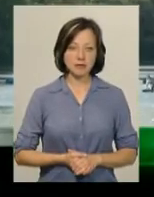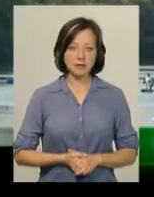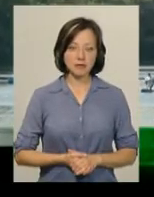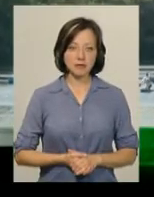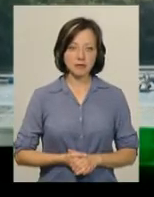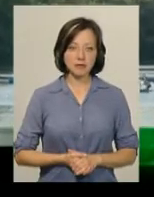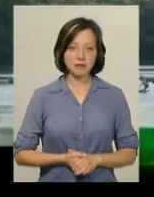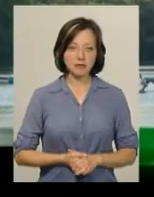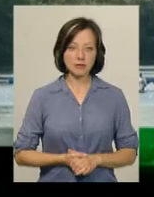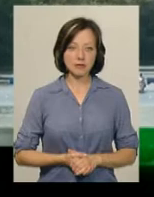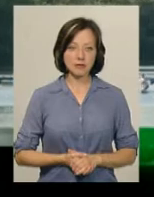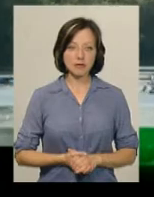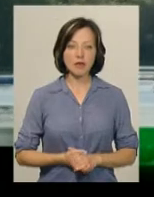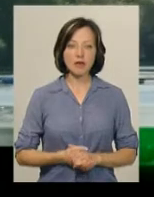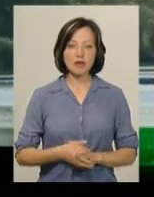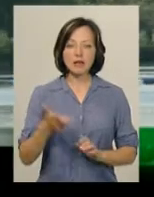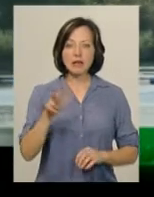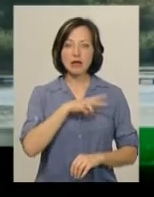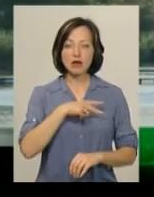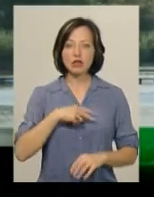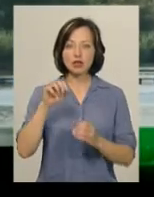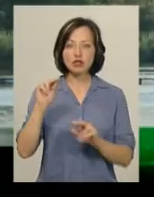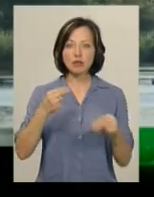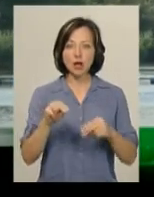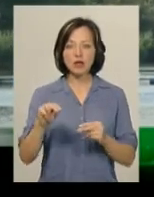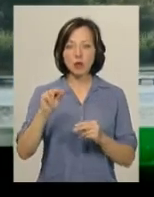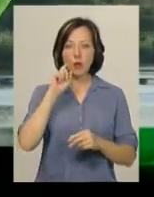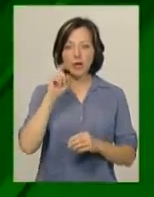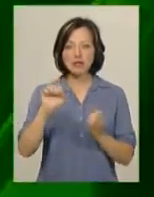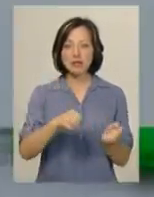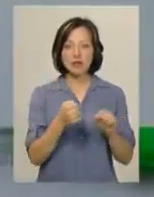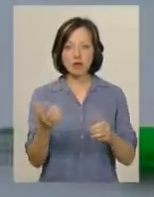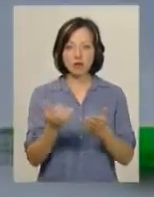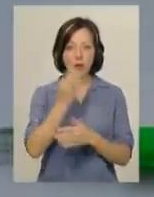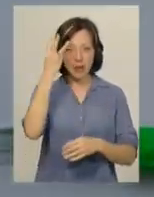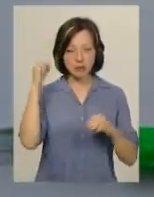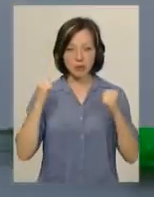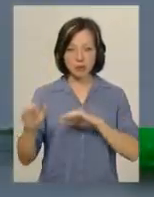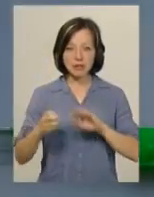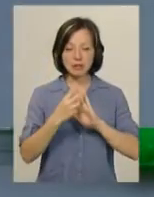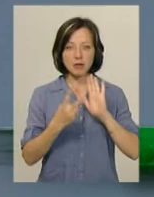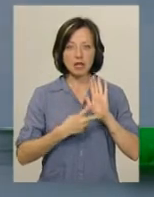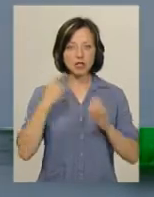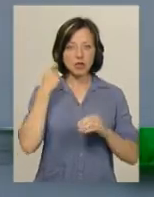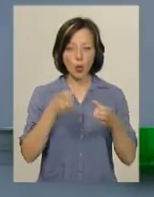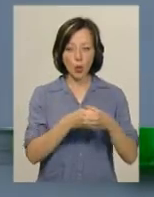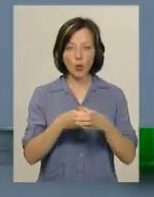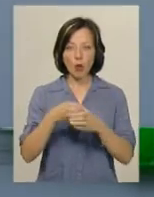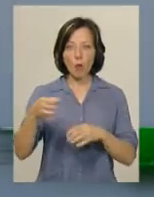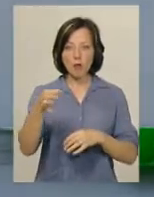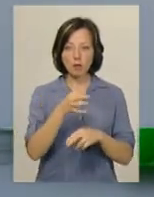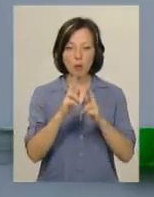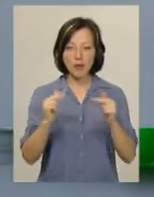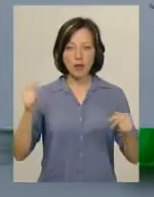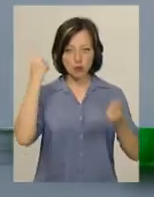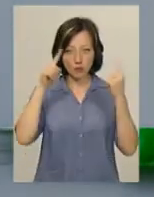Три нагороди на чемпіонаті України з заслування здобули хмельницькі спортсмени. 17-річні гуртківці з Хмельницького обласного палацу